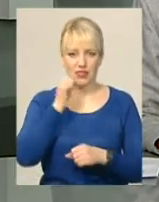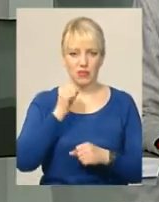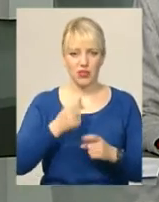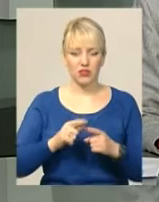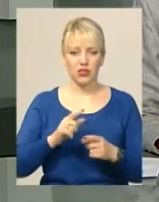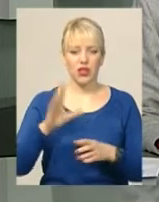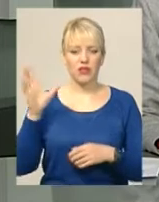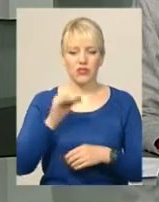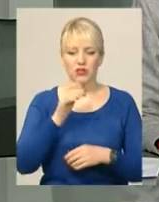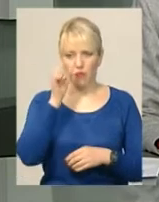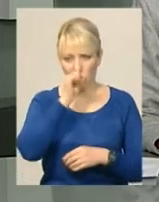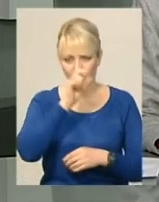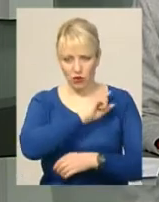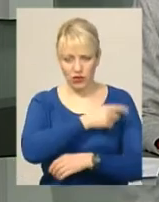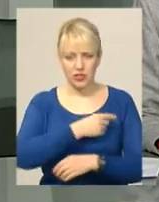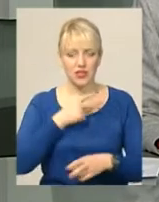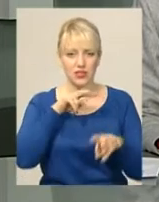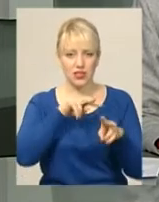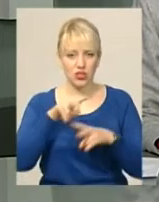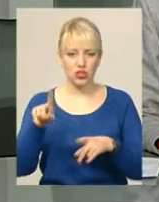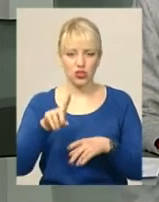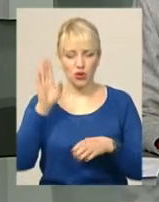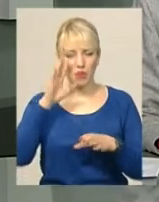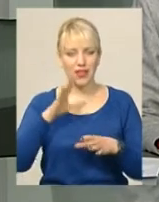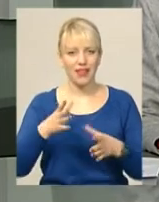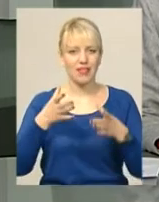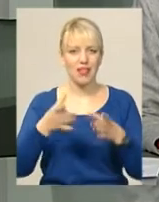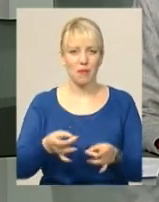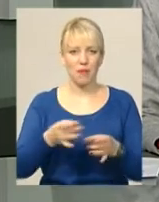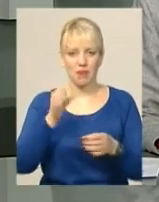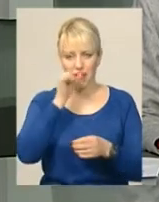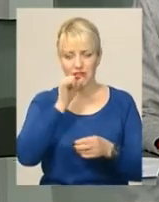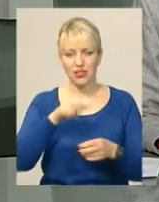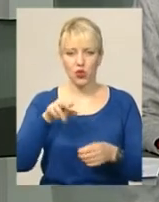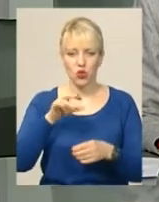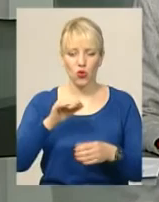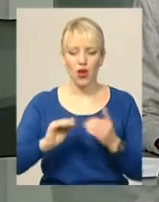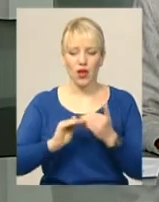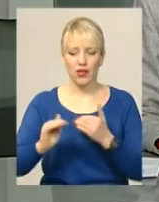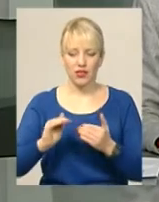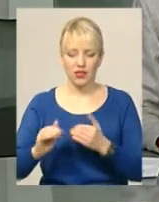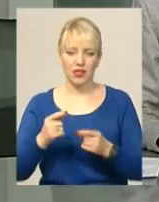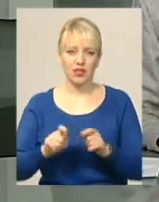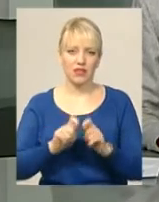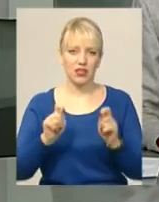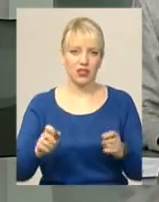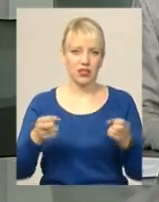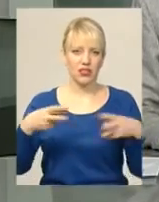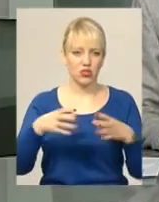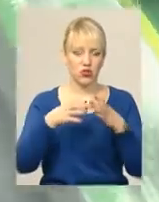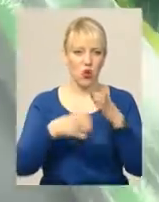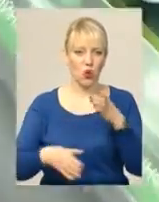рятувальники стежили, аби птахи не примерзли до криги, і спеціально для цього тимчасово відкрили шлюзи місцевої гідроелектростанції.